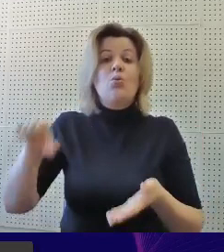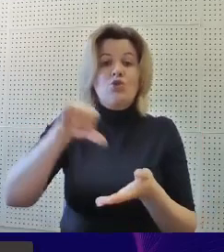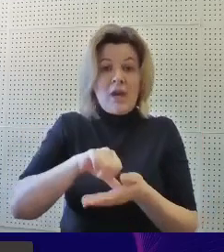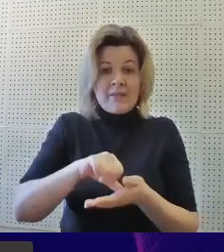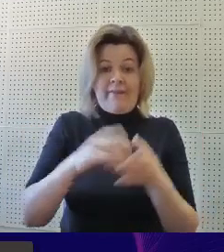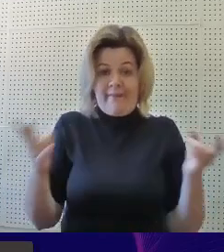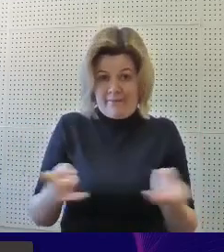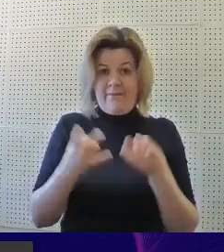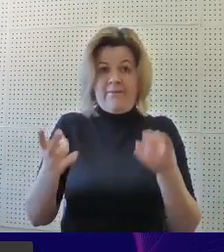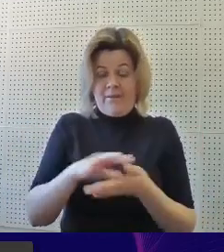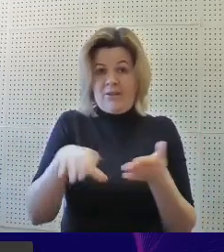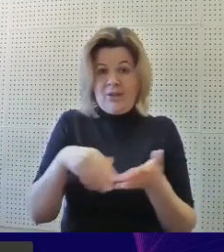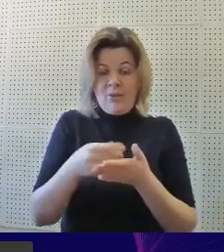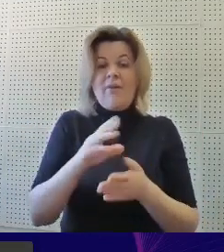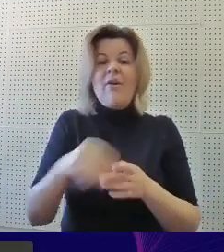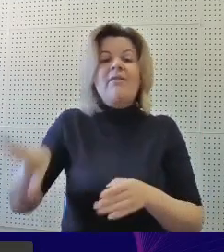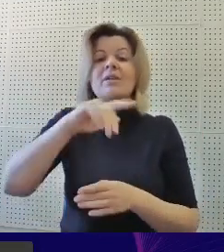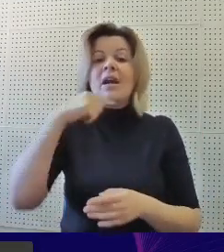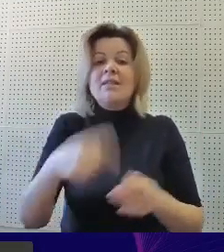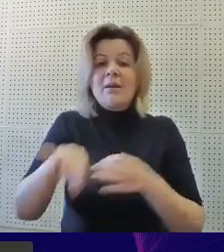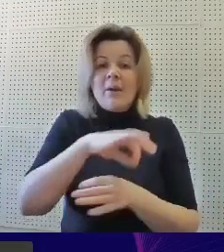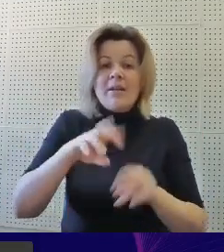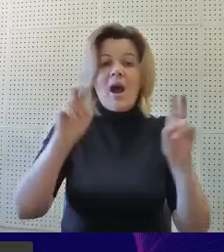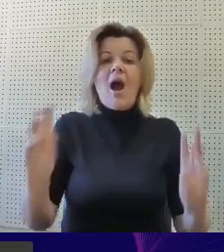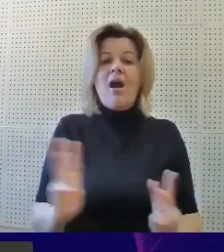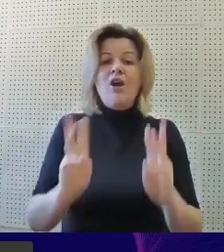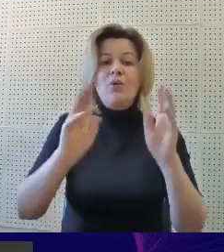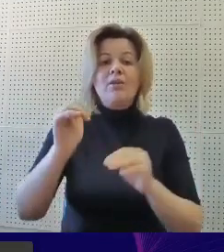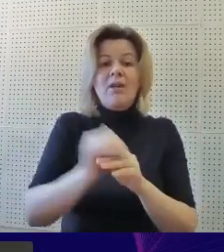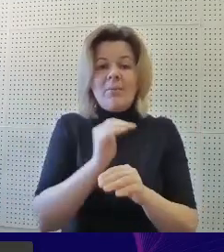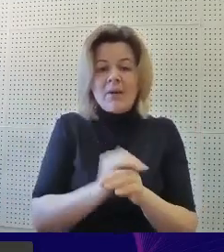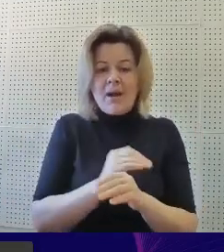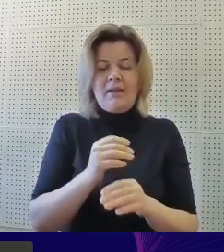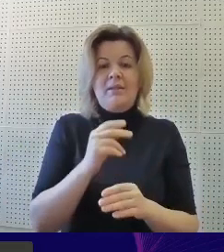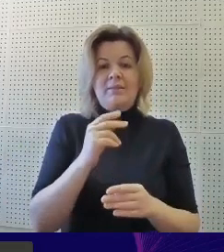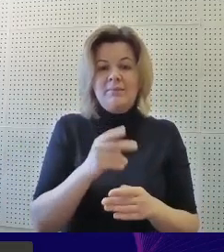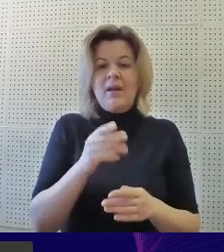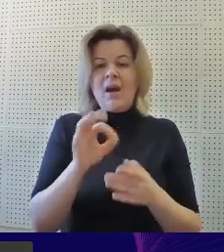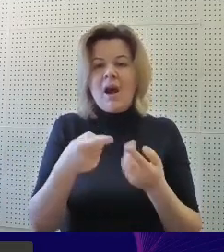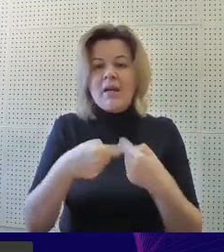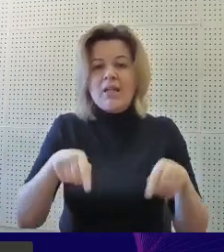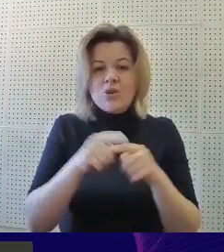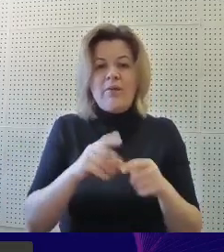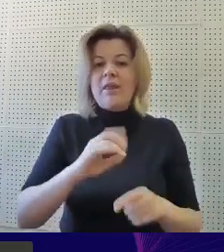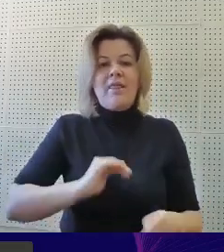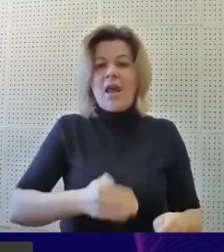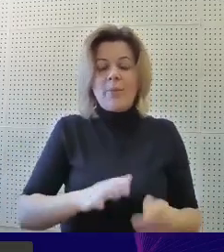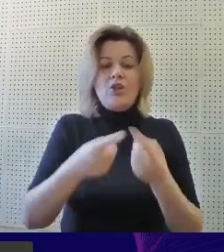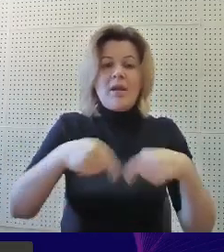мы участвуем и по сей день во всероссийском проекте «Огонек добра 2.0», организованном